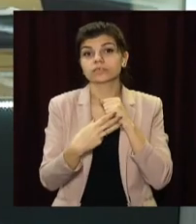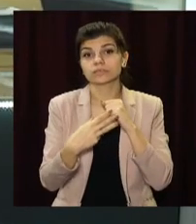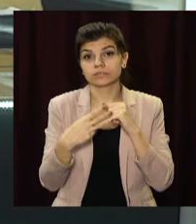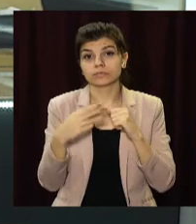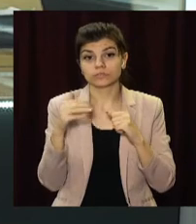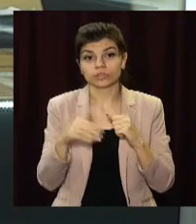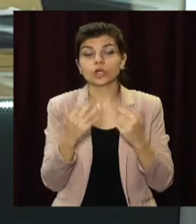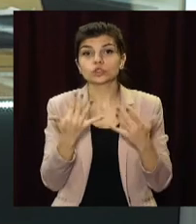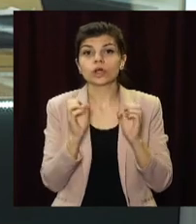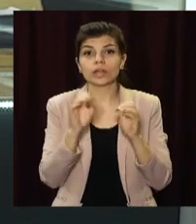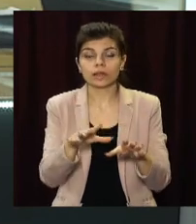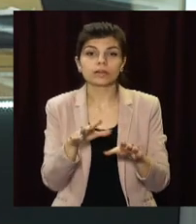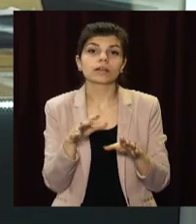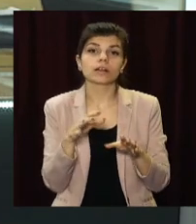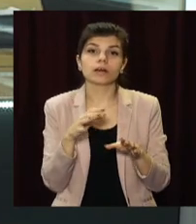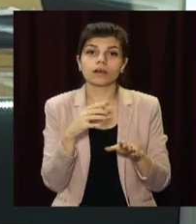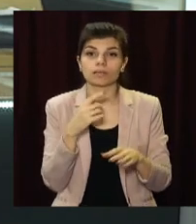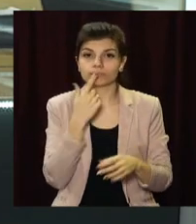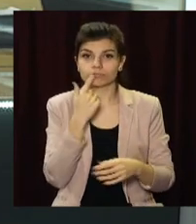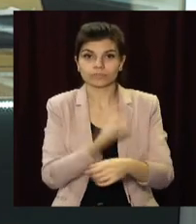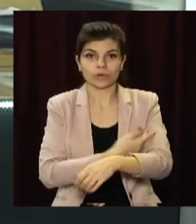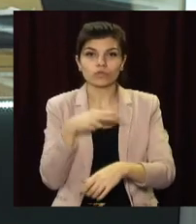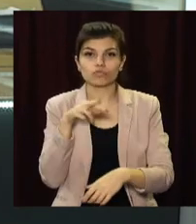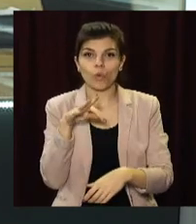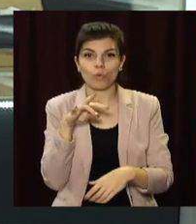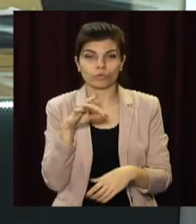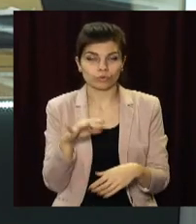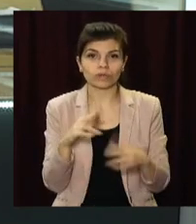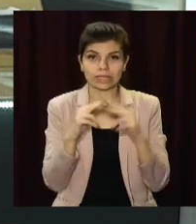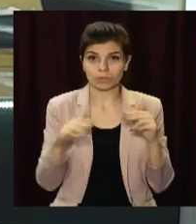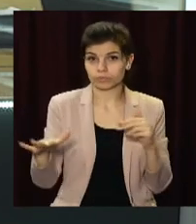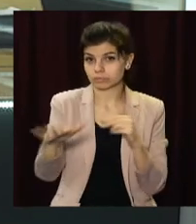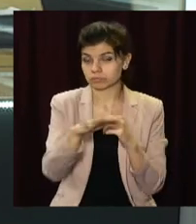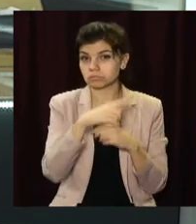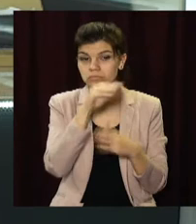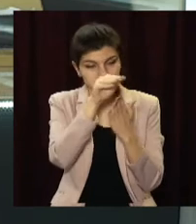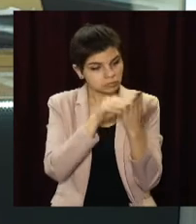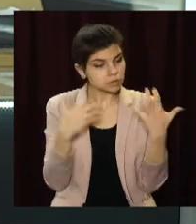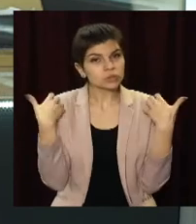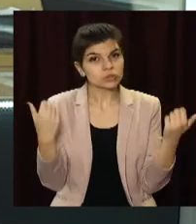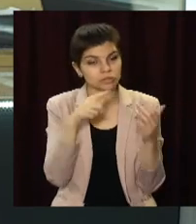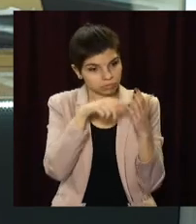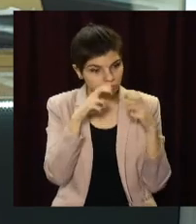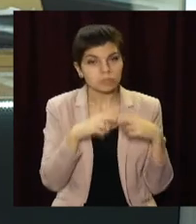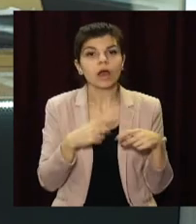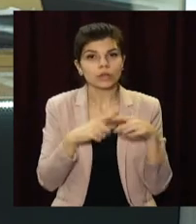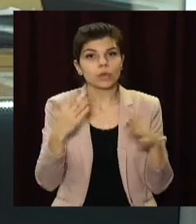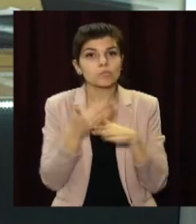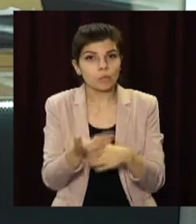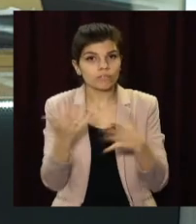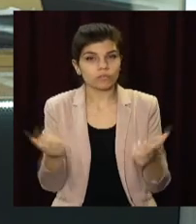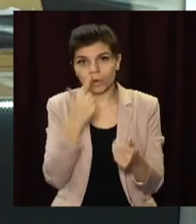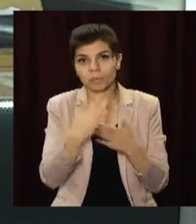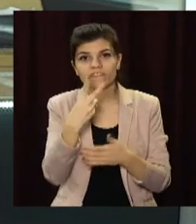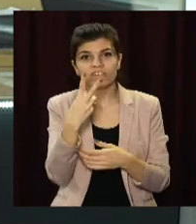крові здали у 2020-му донори Дніпропетровщини. За даними обласного департаменту охорони здоров'я, це допомогло врятувати майже